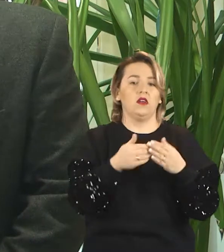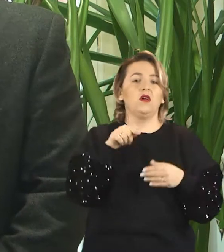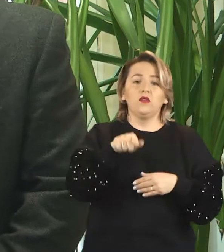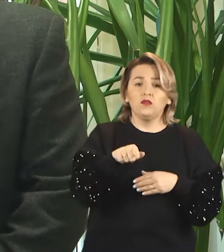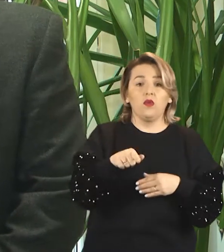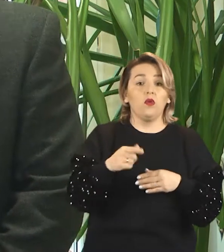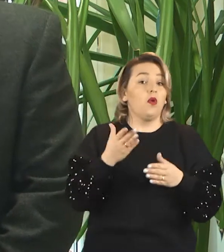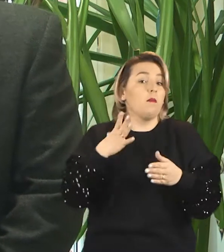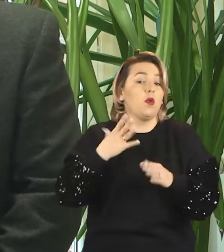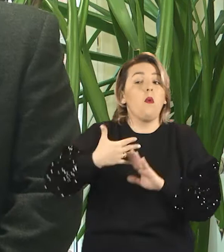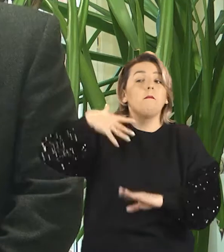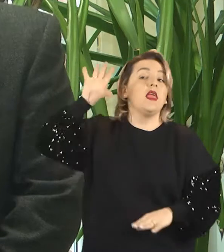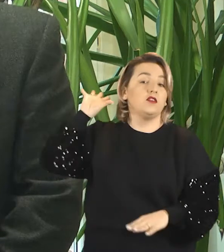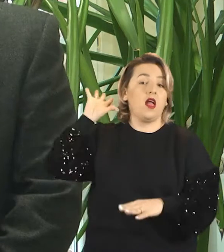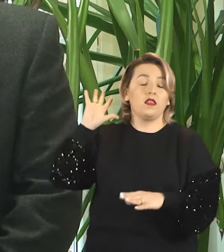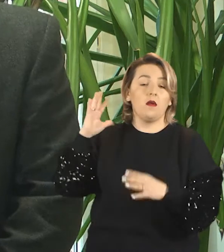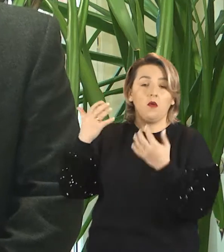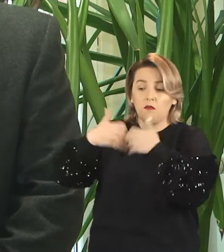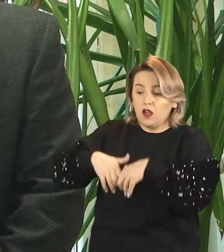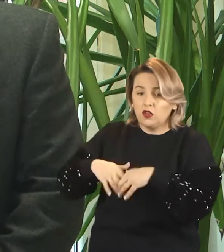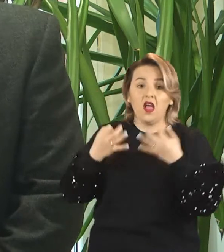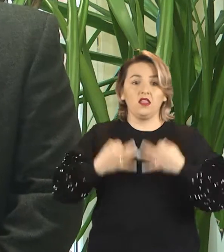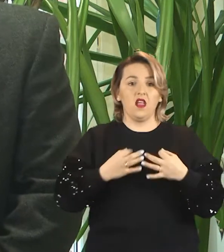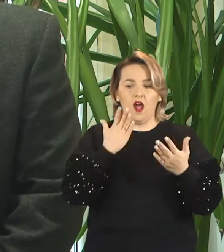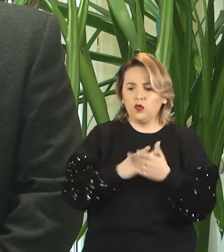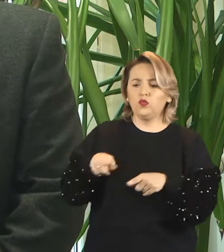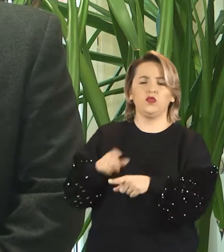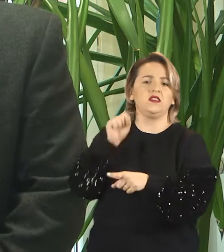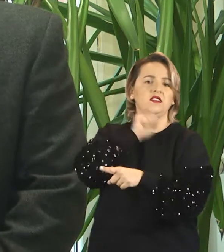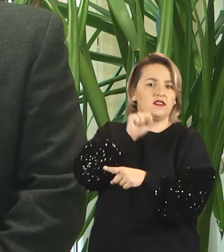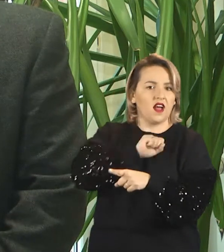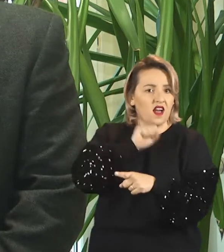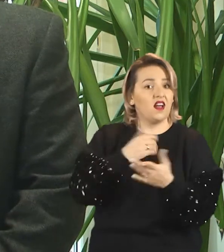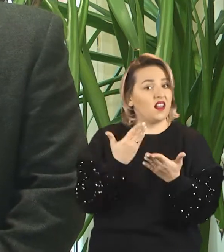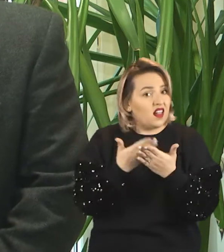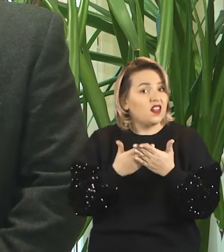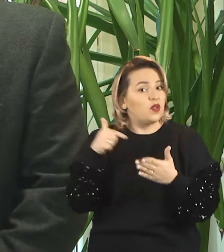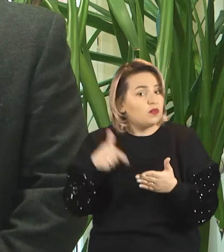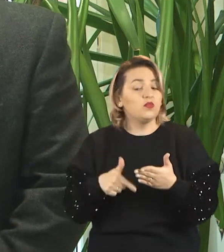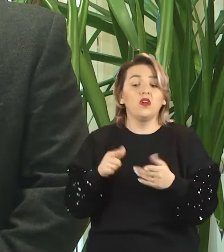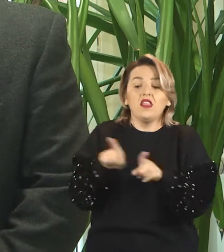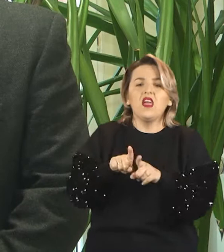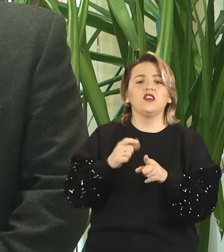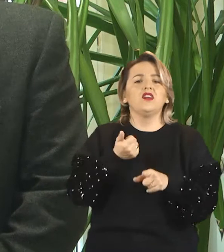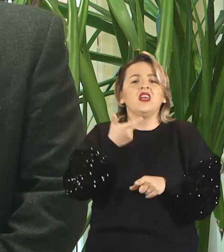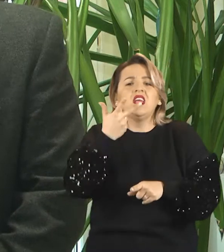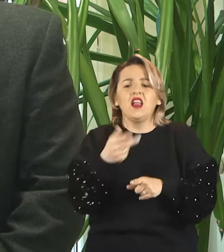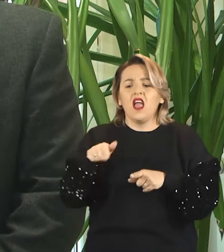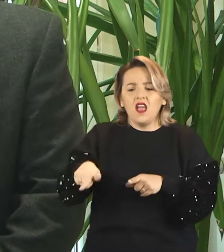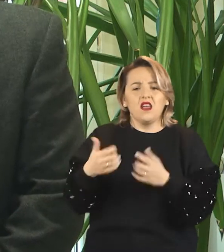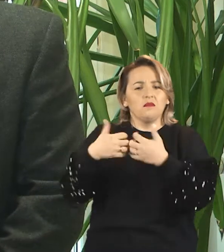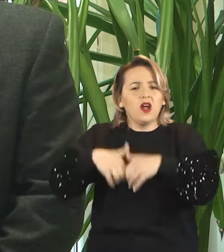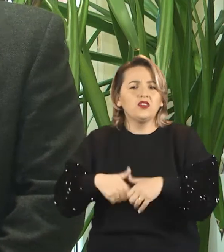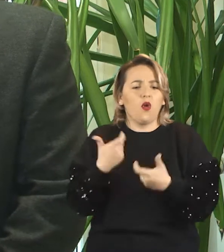bardzo duży, coś co było 5 lat temu nowoczesne, dzisiaj może już być letko przestarzałe. Poza tym sprzęt zużywa się